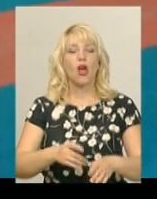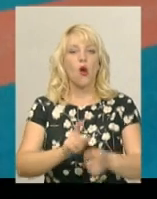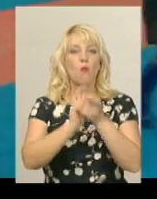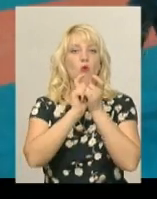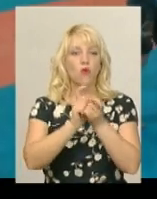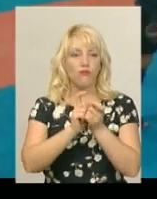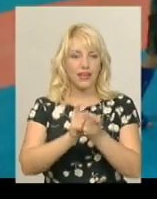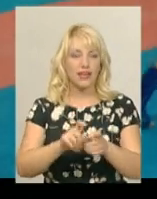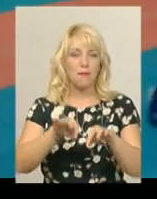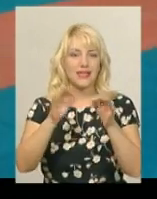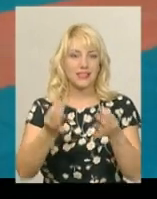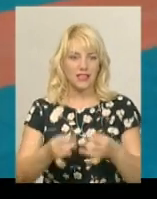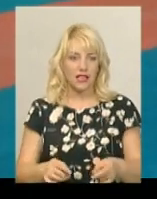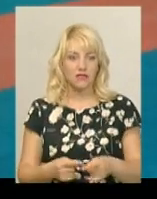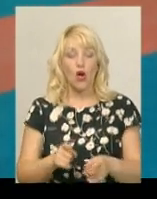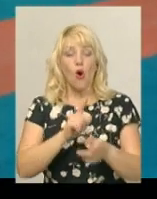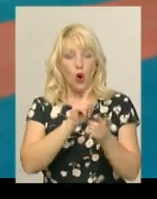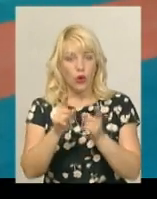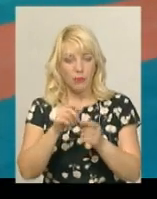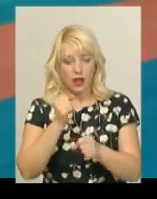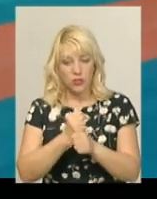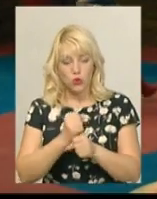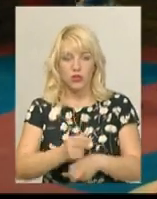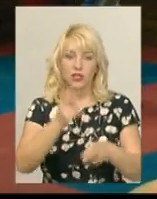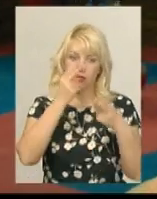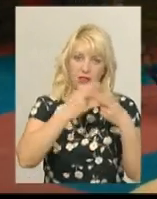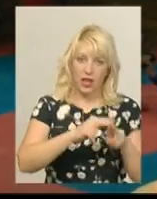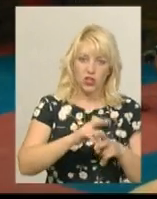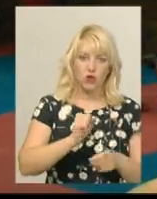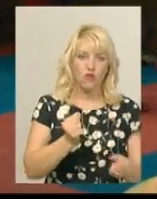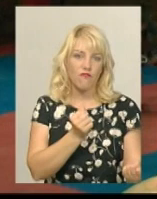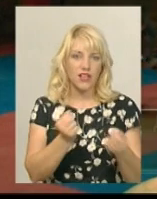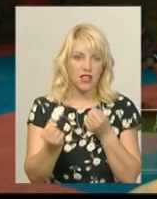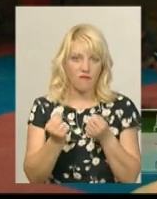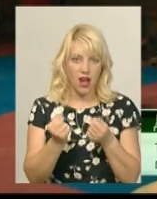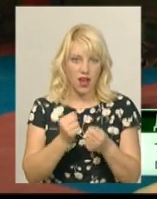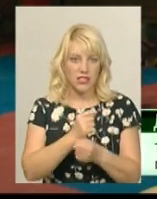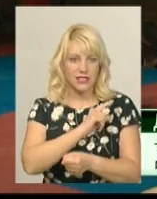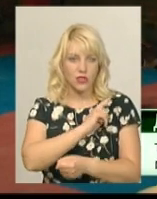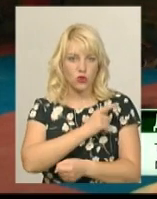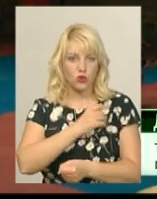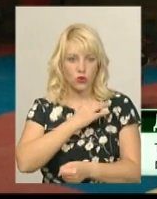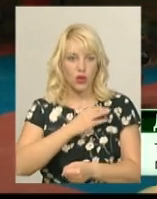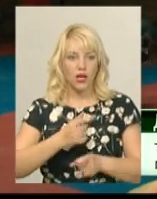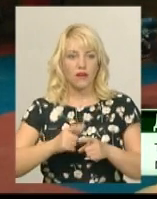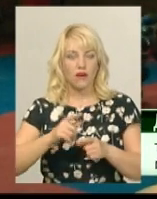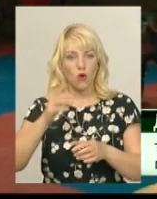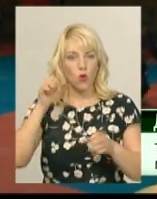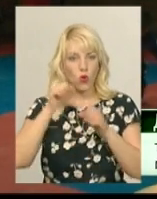тренер Дмитро Павлюк. Працюють, каже, над технікою і витривалістю. «Правила у них так само – дозволені удари руками в голову,